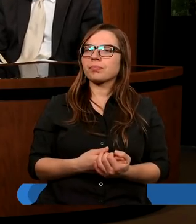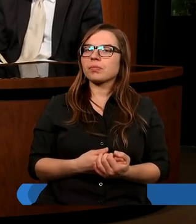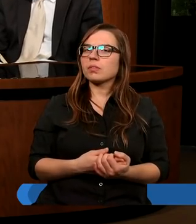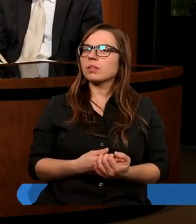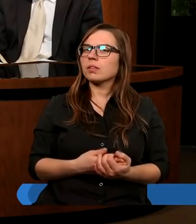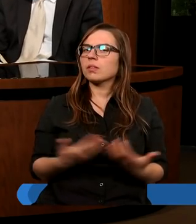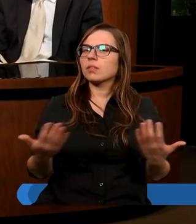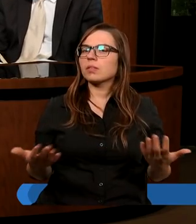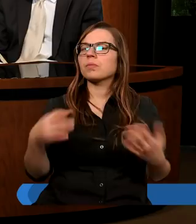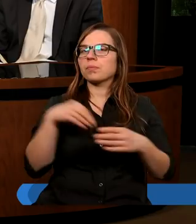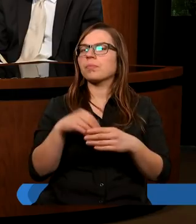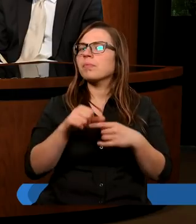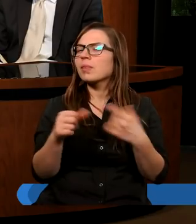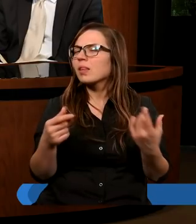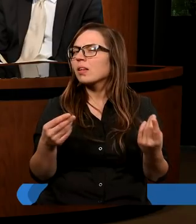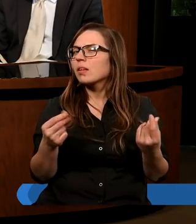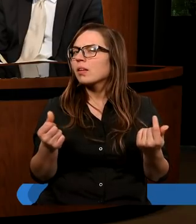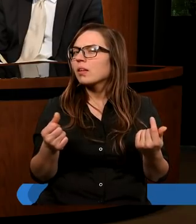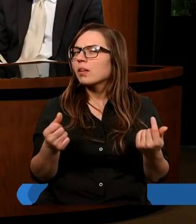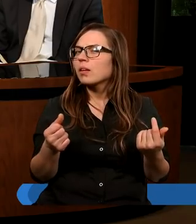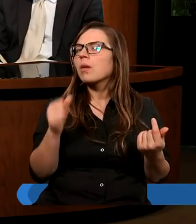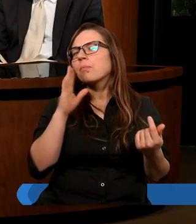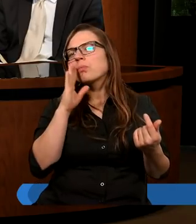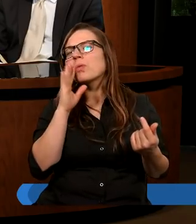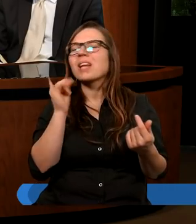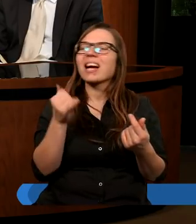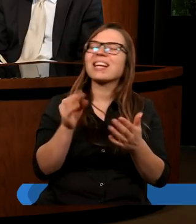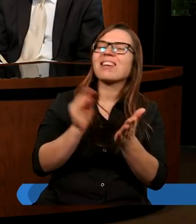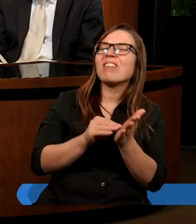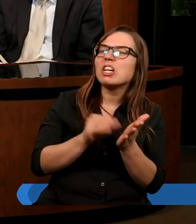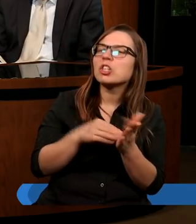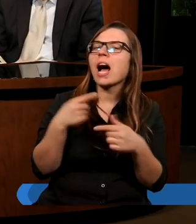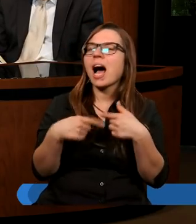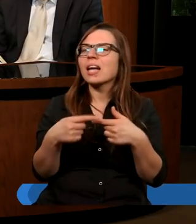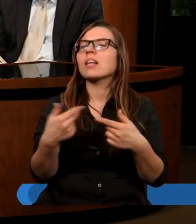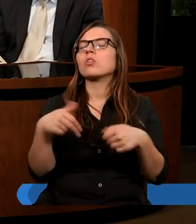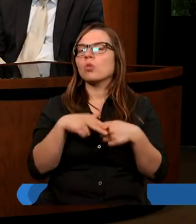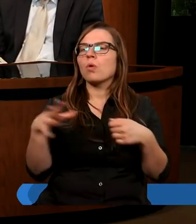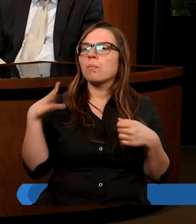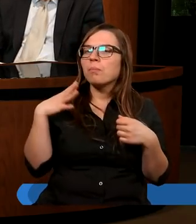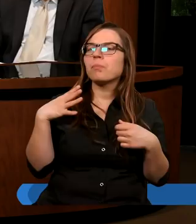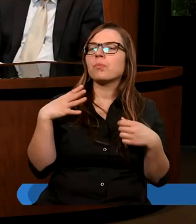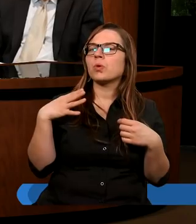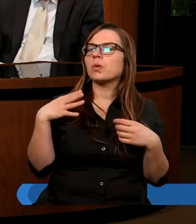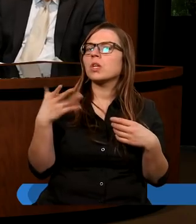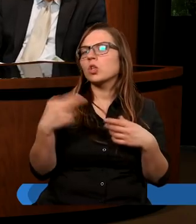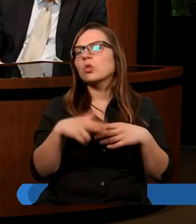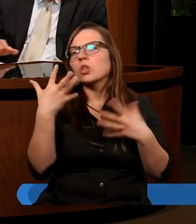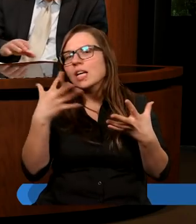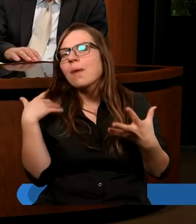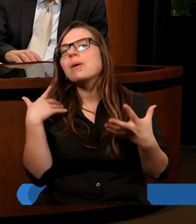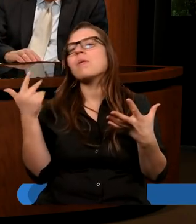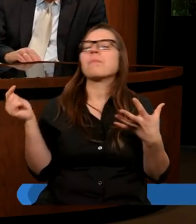Stary Testament przewiduje jakieś rytuały, które były przewidziane dla tych, którzy chcieliby